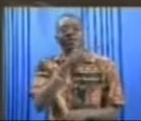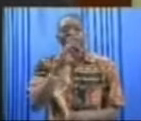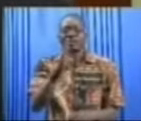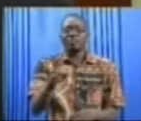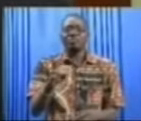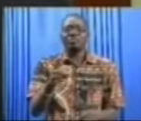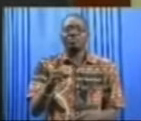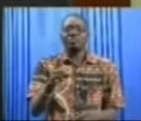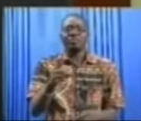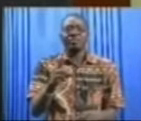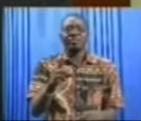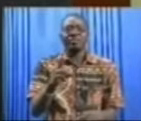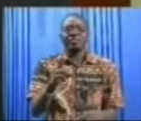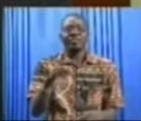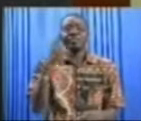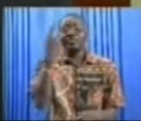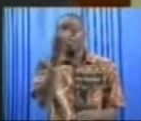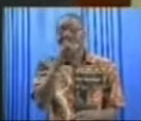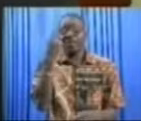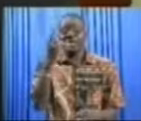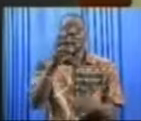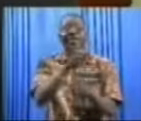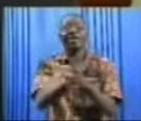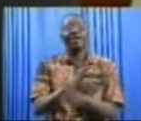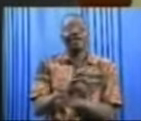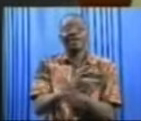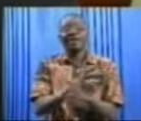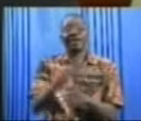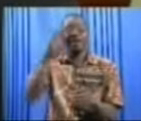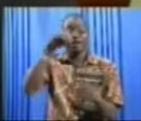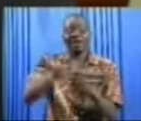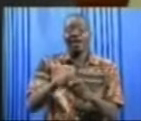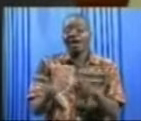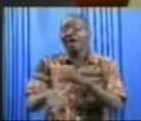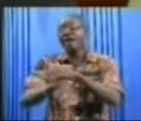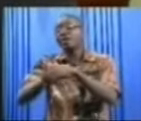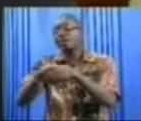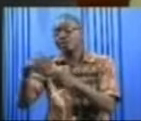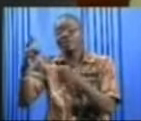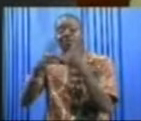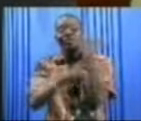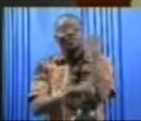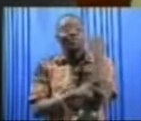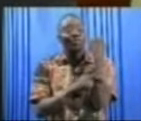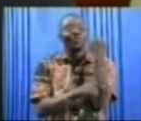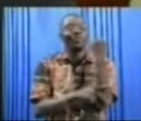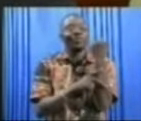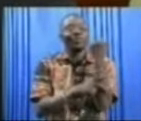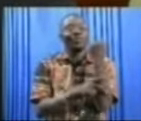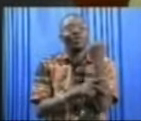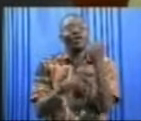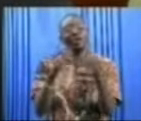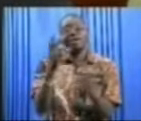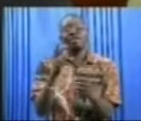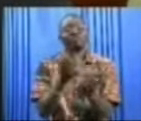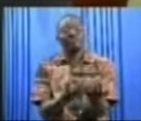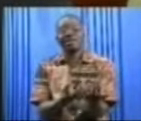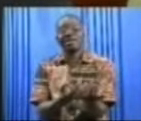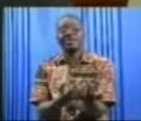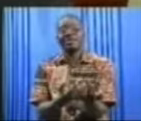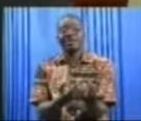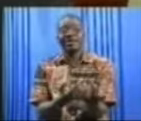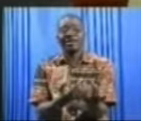entretenus dans une pépinière à la sortie de Koudougou. En attendant de